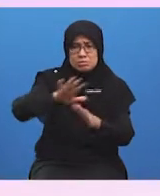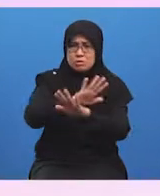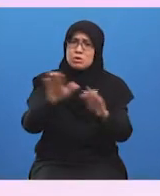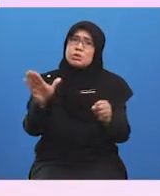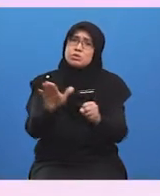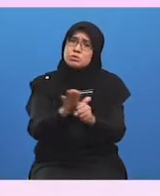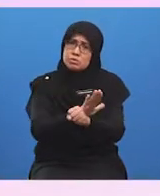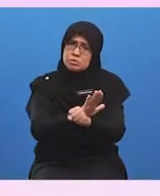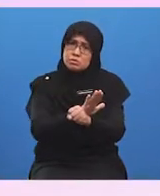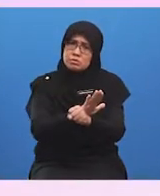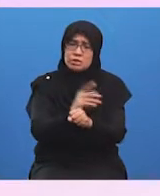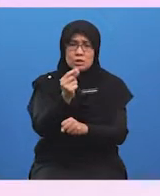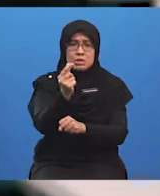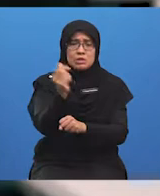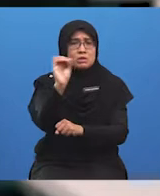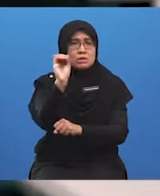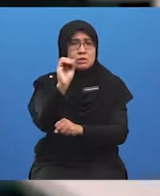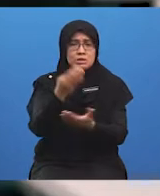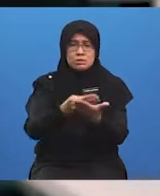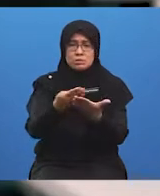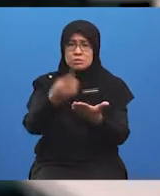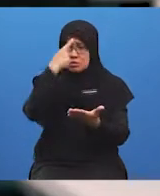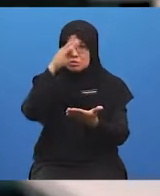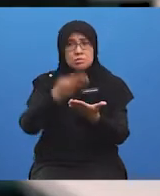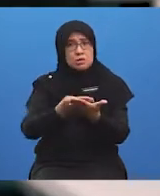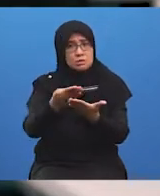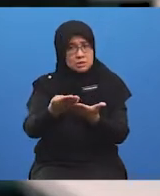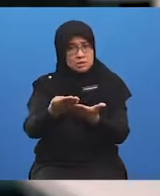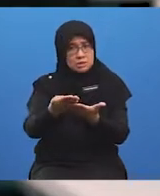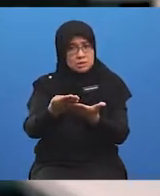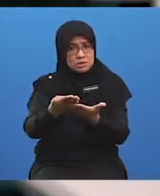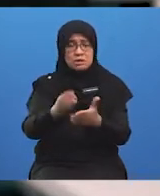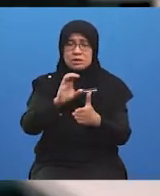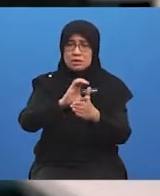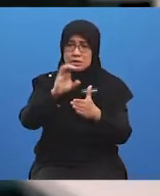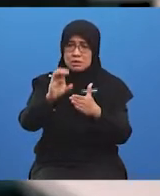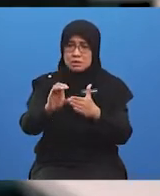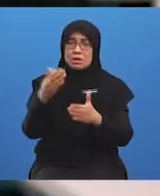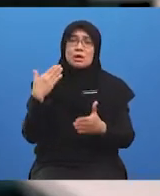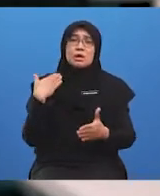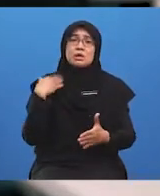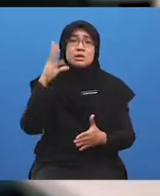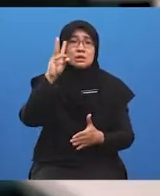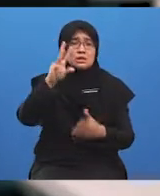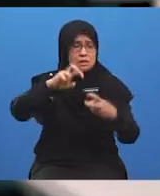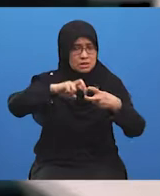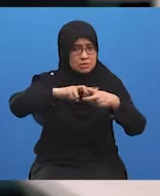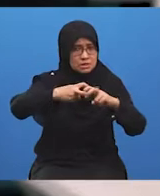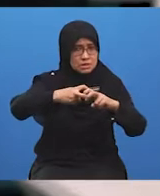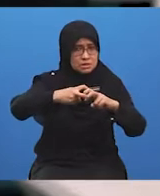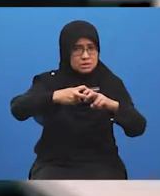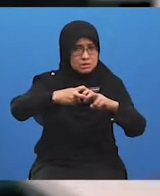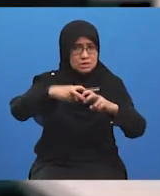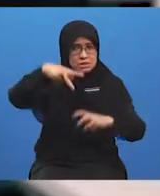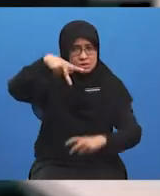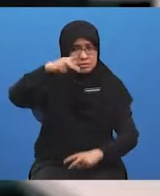mencukupi. Kesimpulannya, terdapat enam masalah yang dihadapi oleh PKS